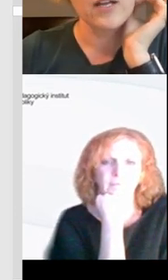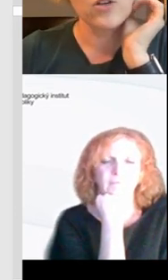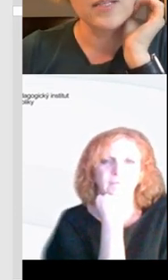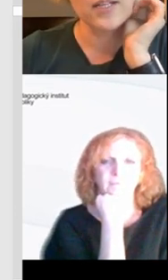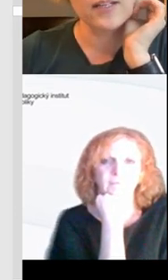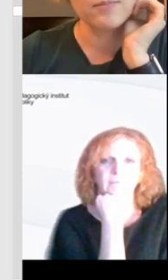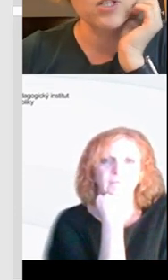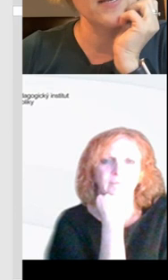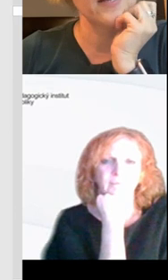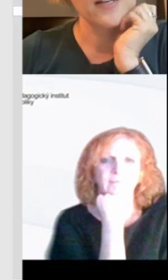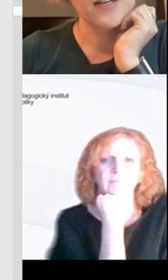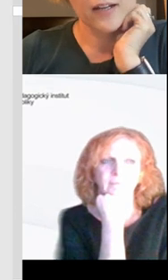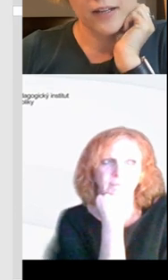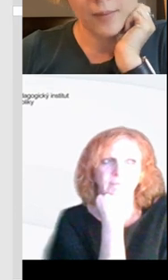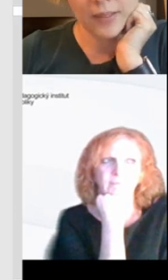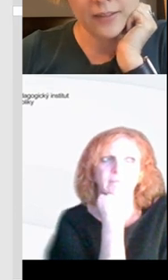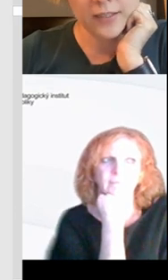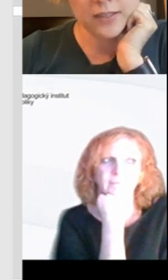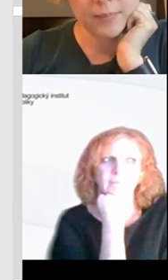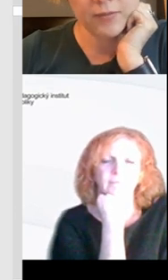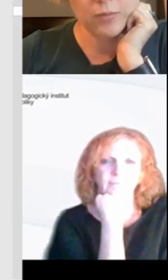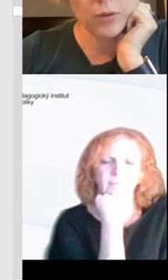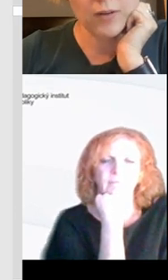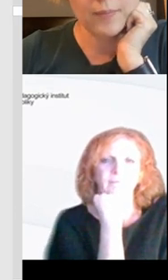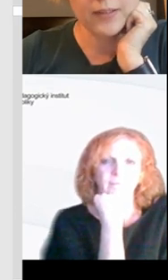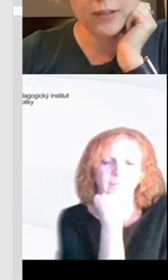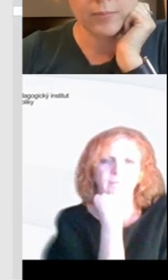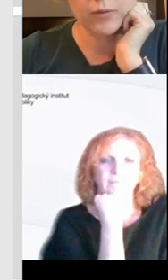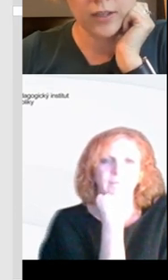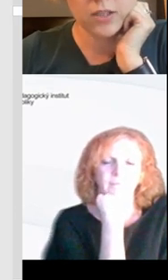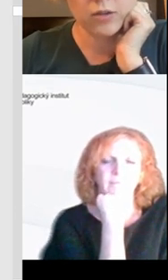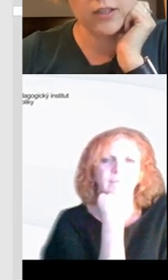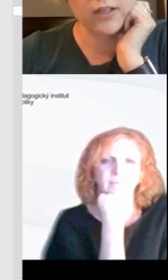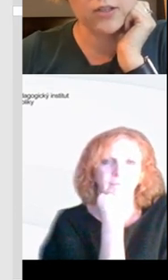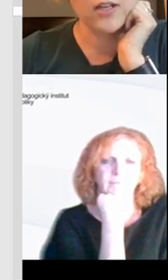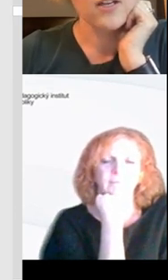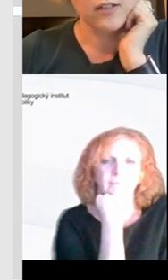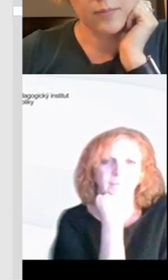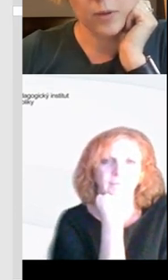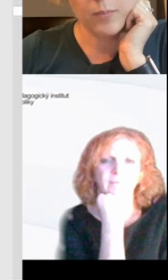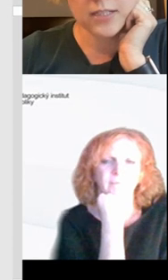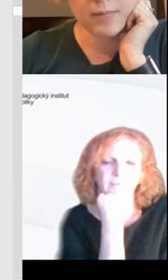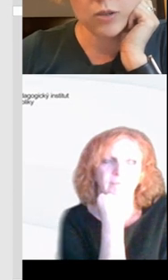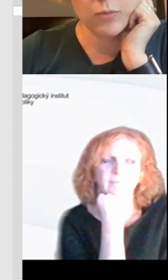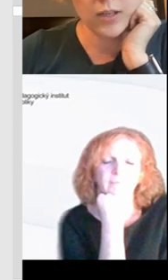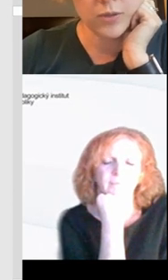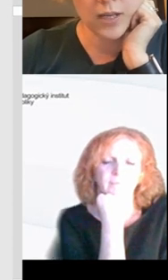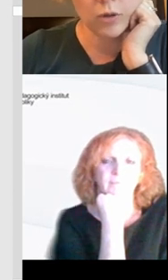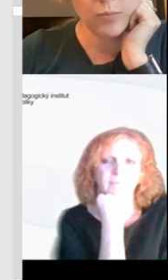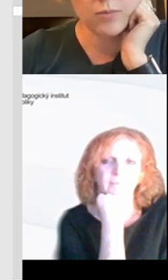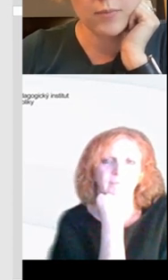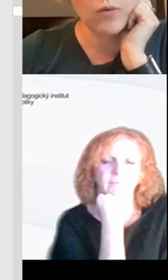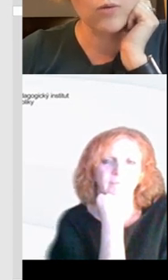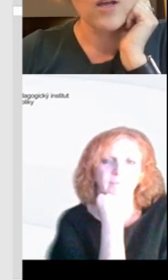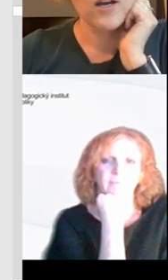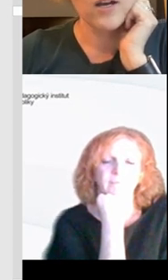nejsou schopny domyslet ten příběh tak, aby hnedka na první dobrou vám, jako kdyby udělali tři okínka, takže probrat s nimi, co bude